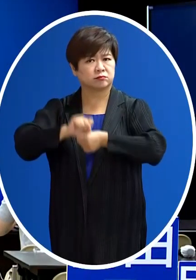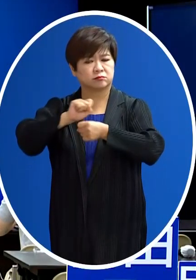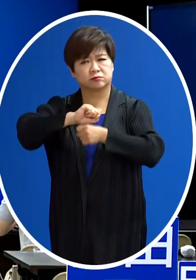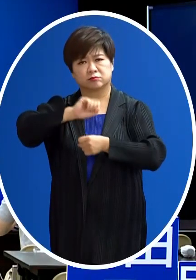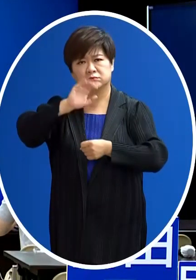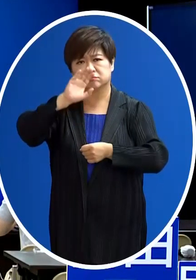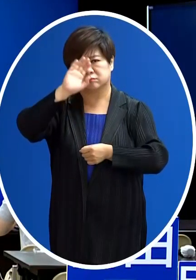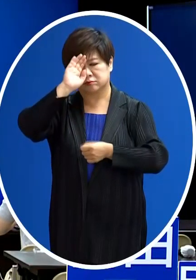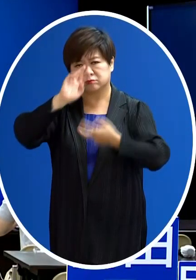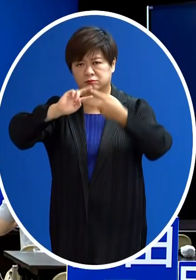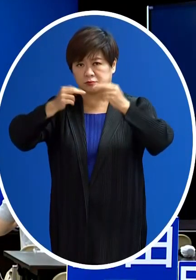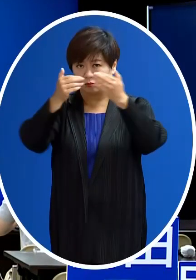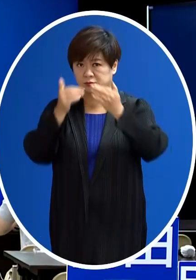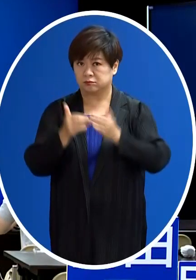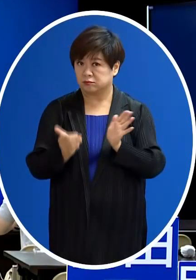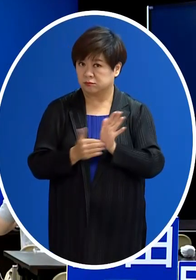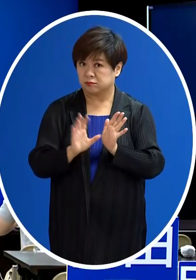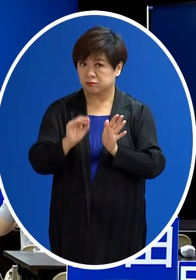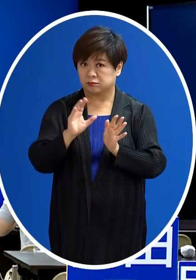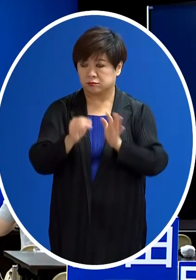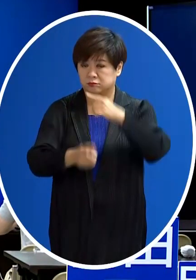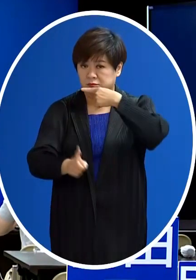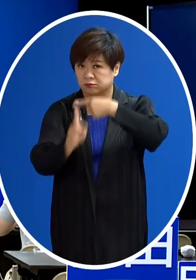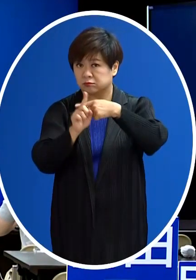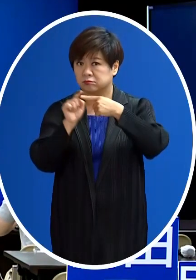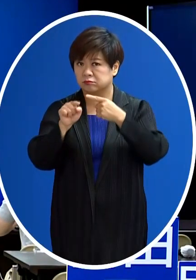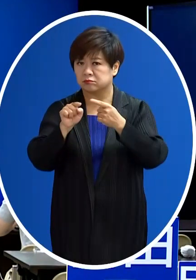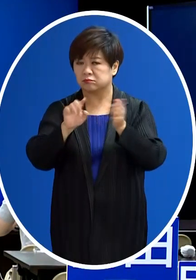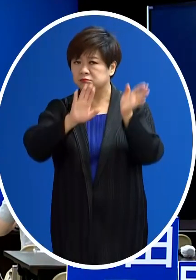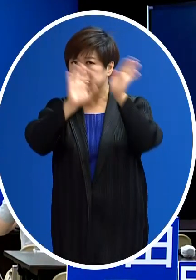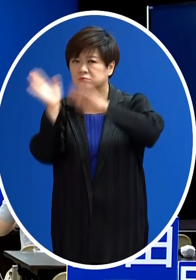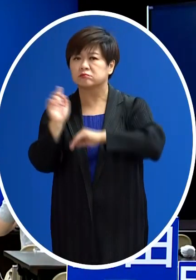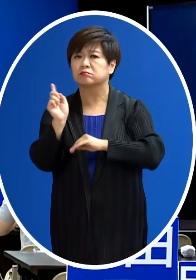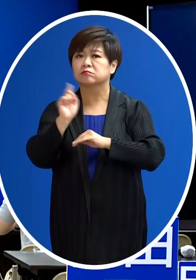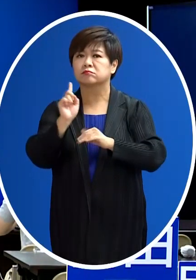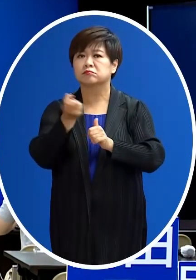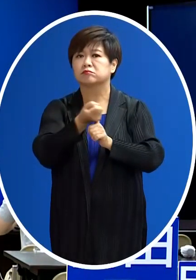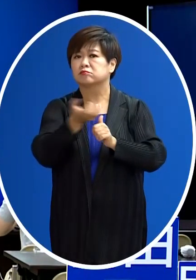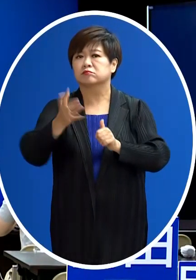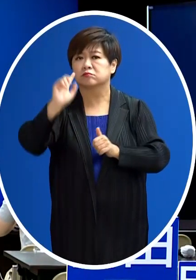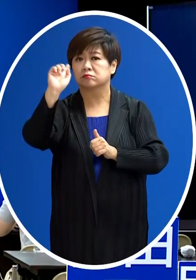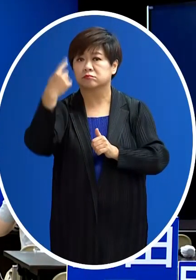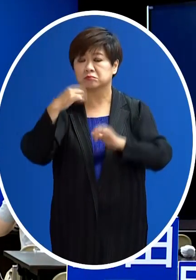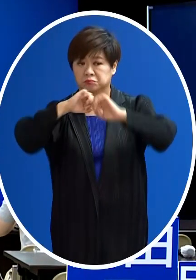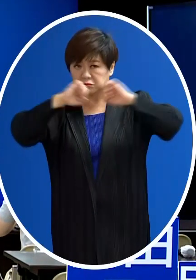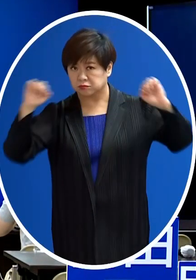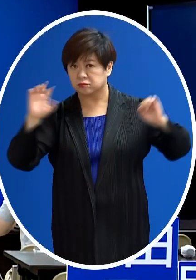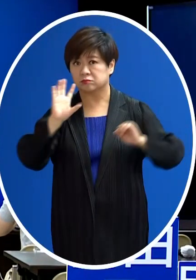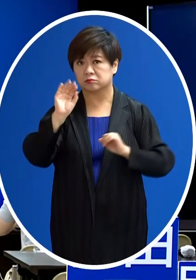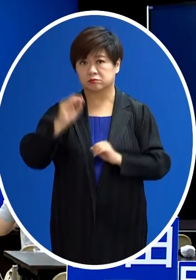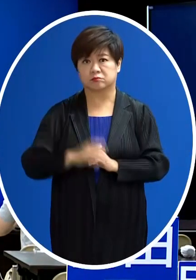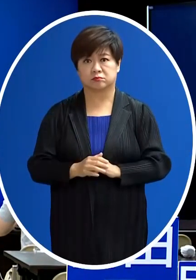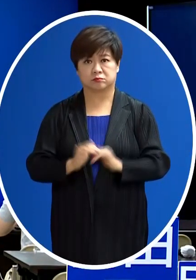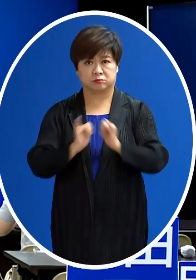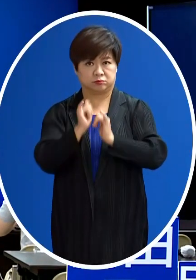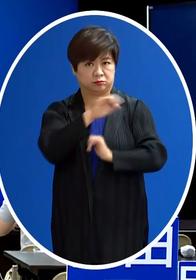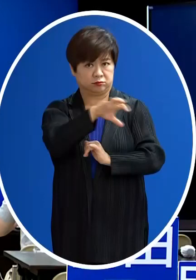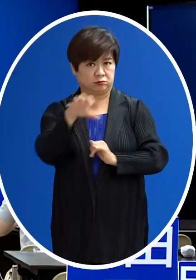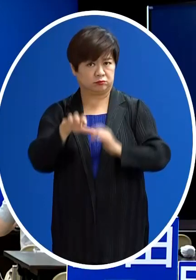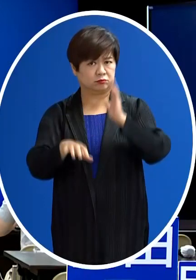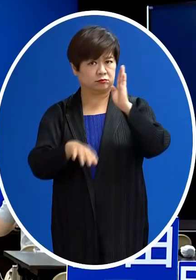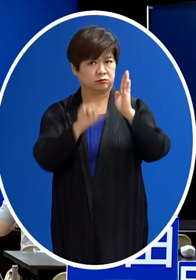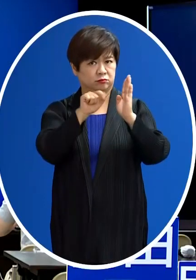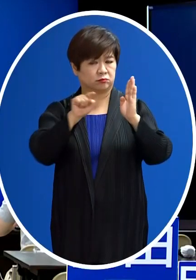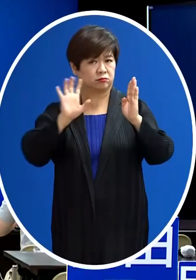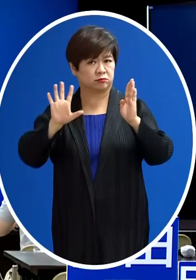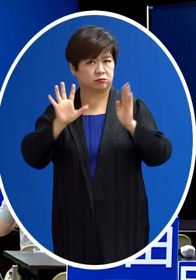麼定序的結果是有出來的嗎 目前是不是有確定的感染源然後另外想問的是說 那社區中是不是可能有B.A.5